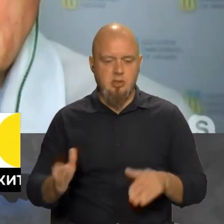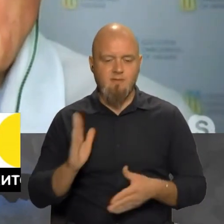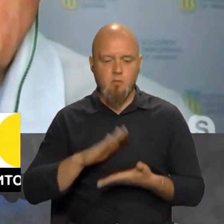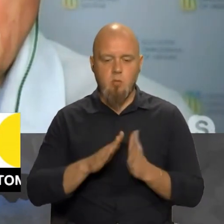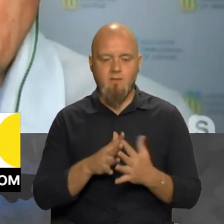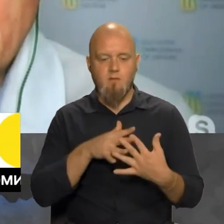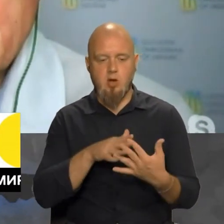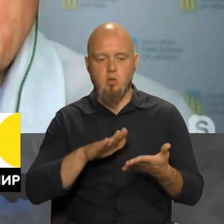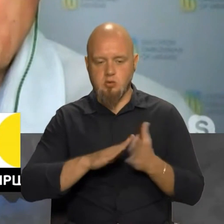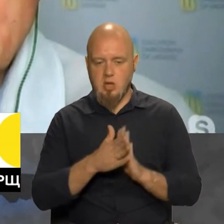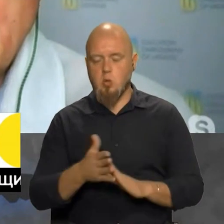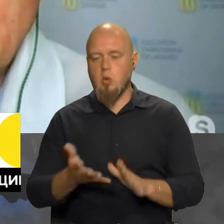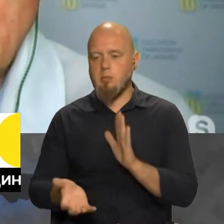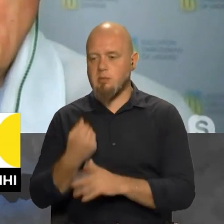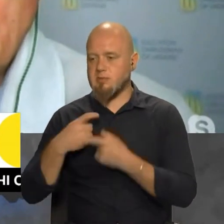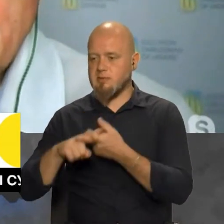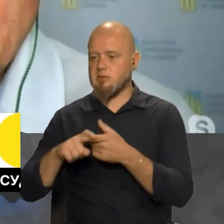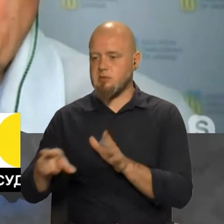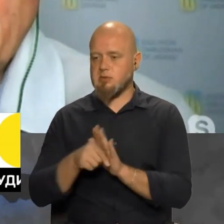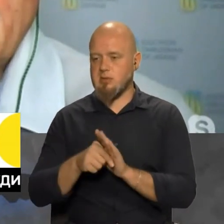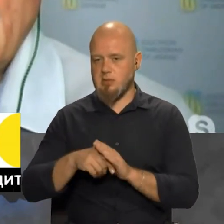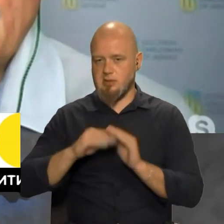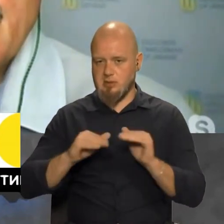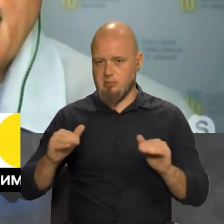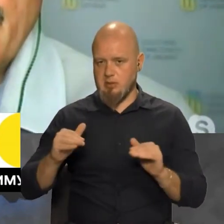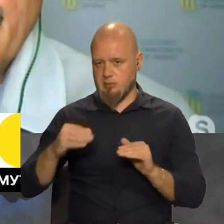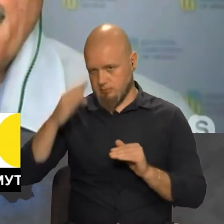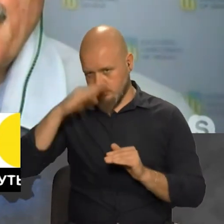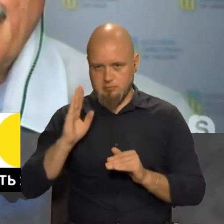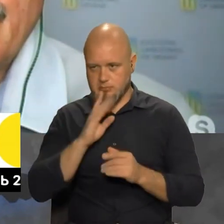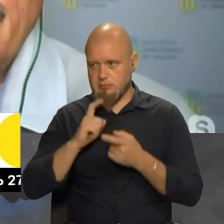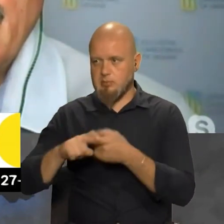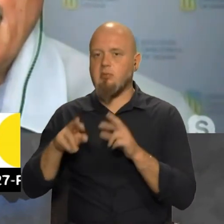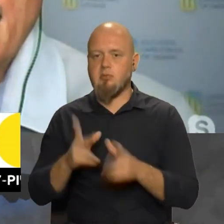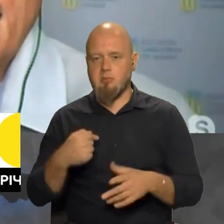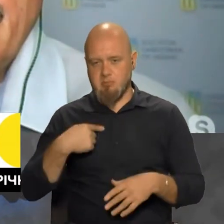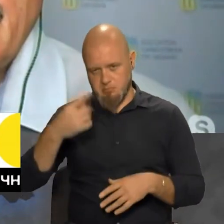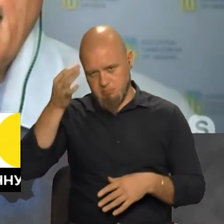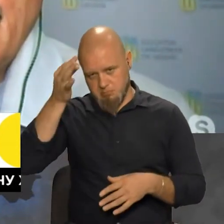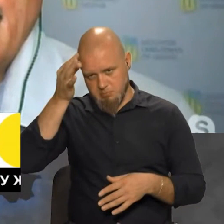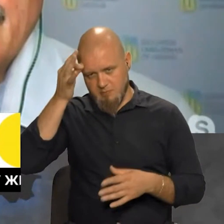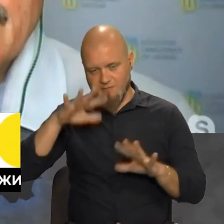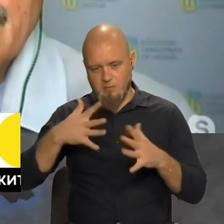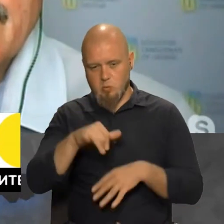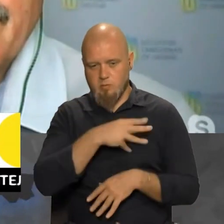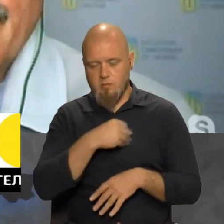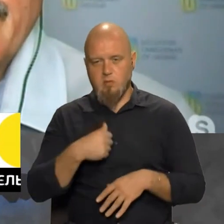умовах воєнного стану підтримувати зв'язок з дітьми? Ми всі добре пам'ятаємо нещодавний випадок у Львові, коли